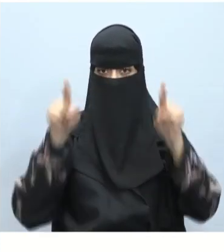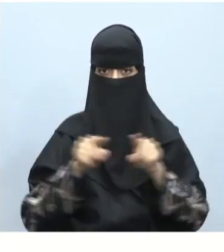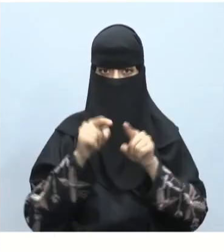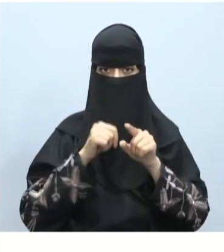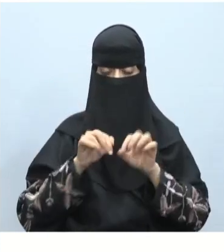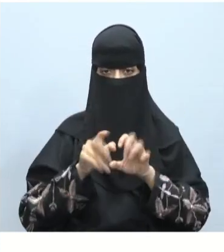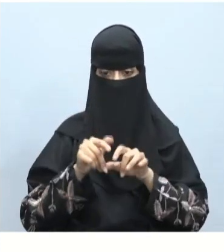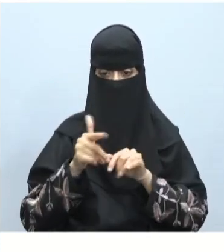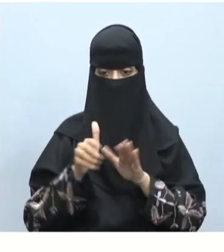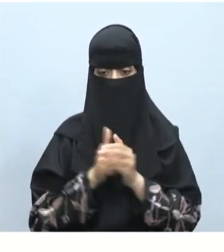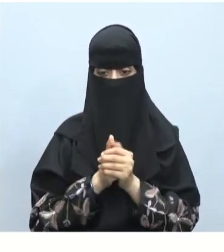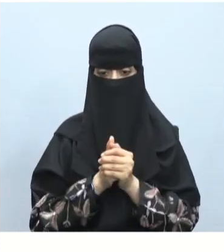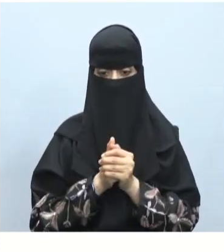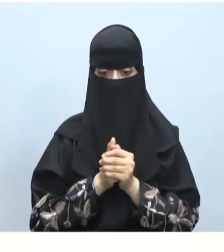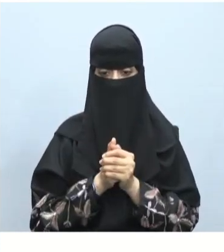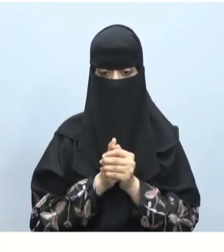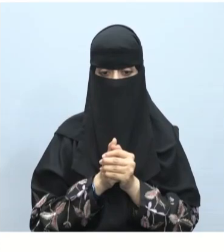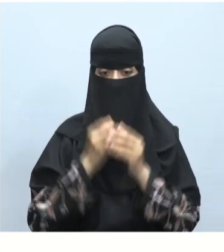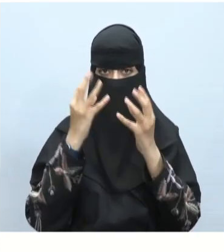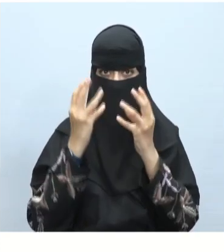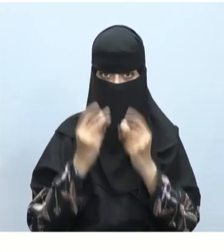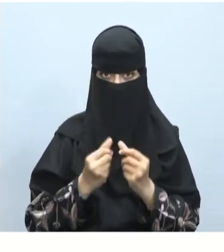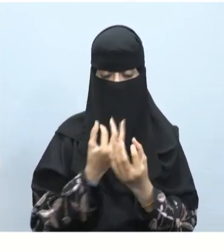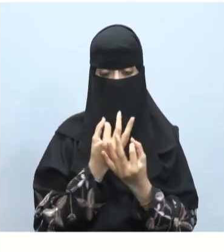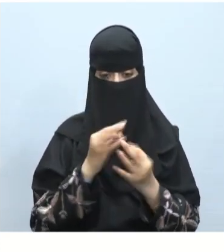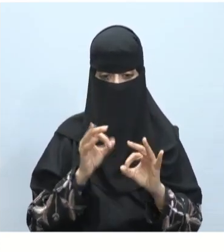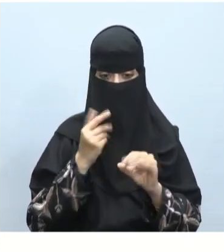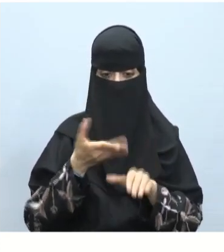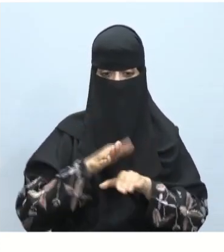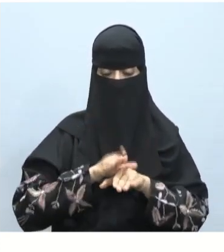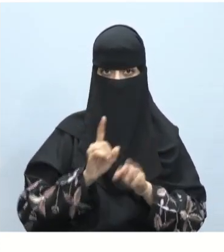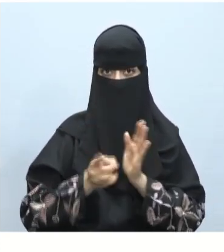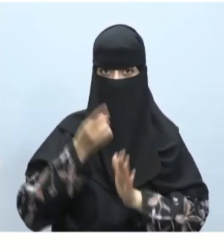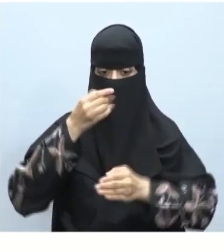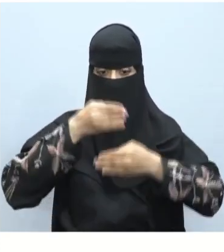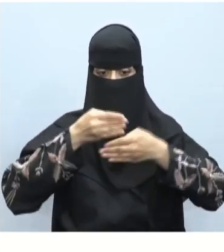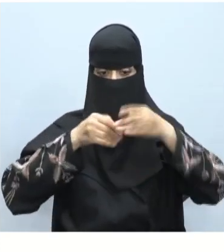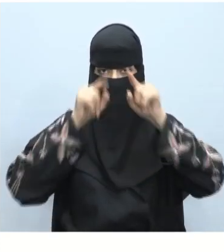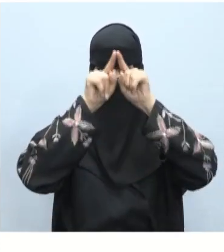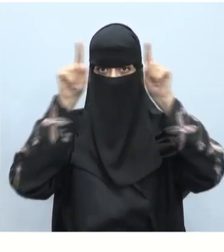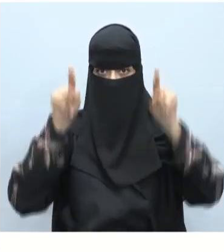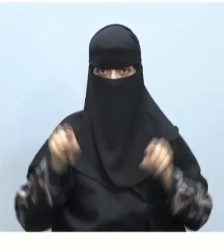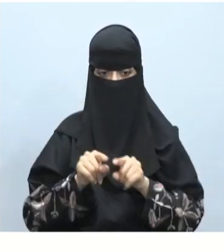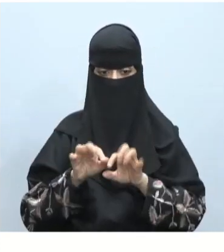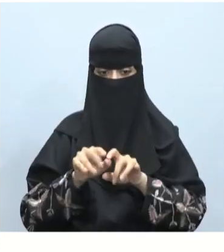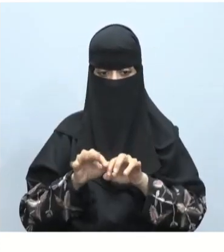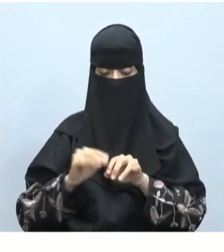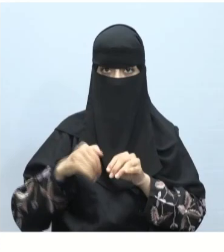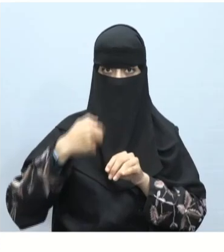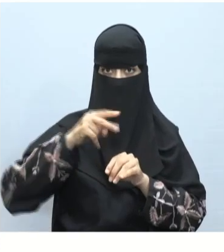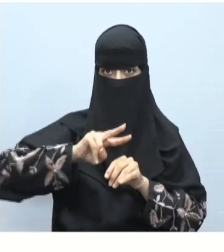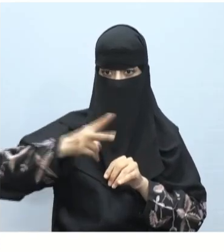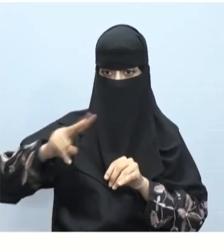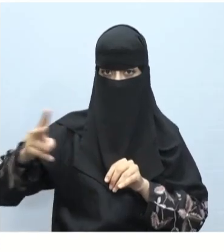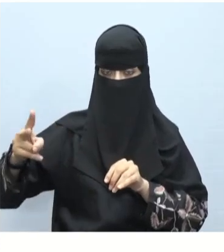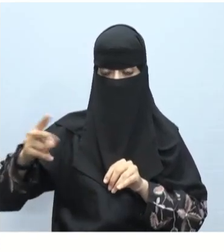لإنشاء موقع إلكتروني متكامل ومناسب كامل ومناسب عليك إنشاء صفحات